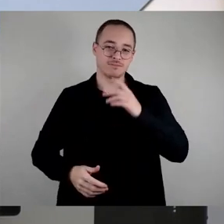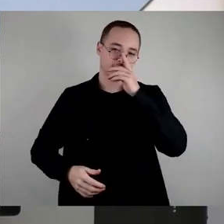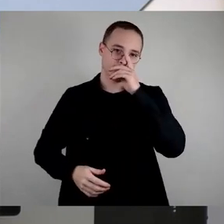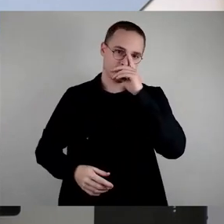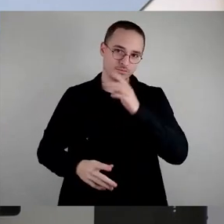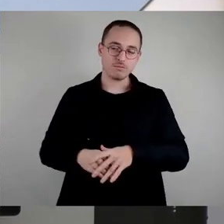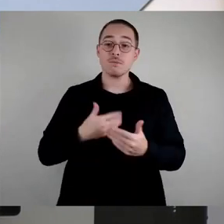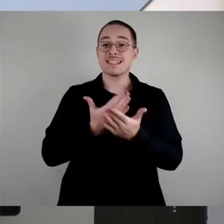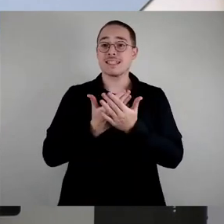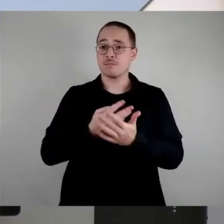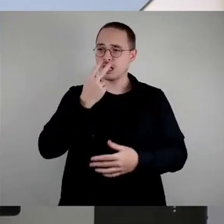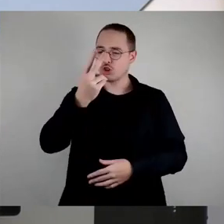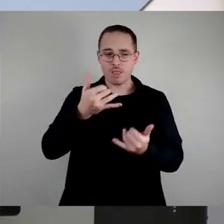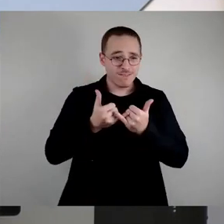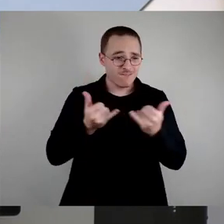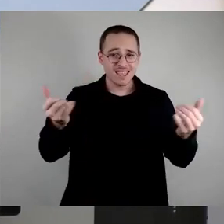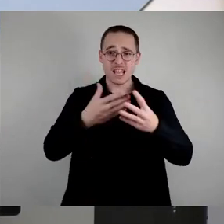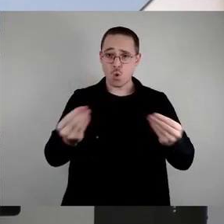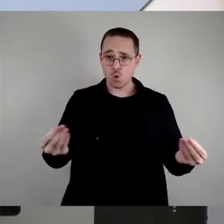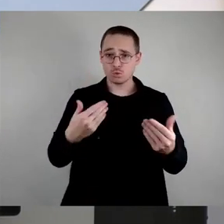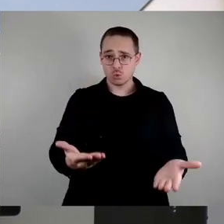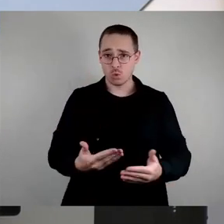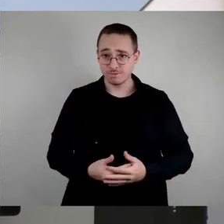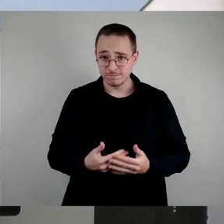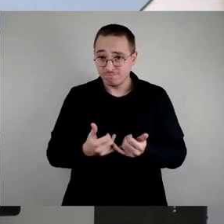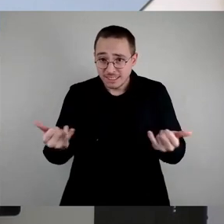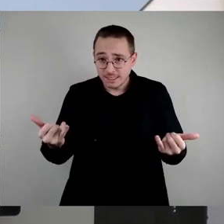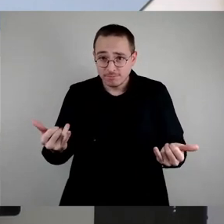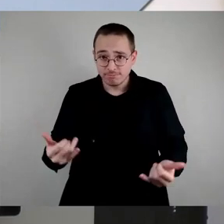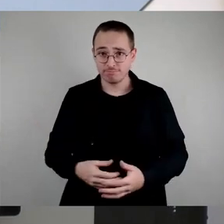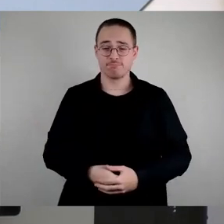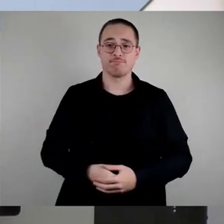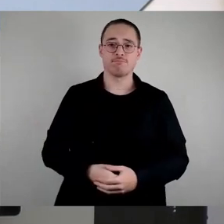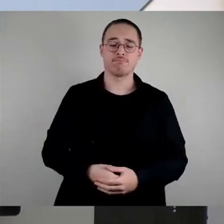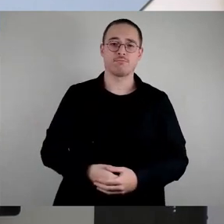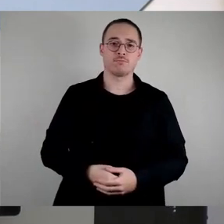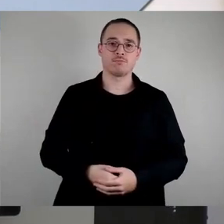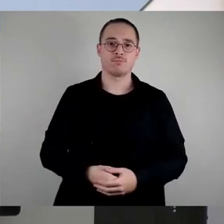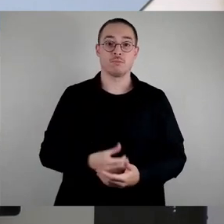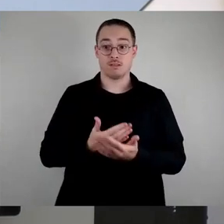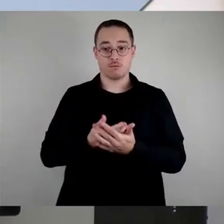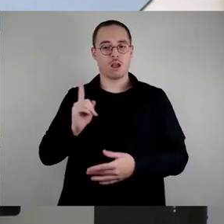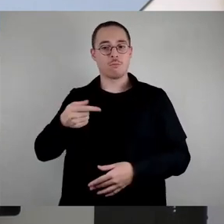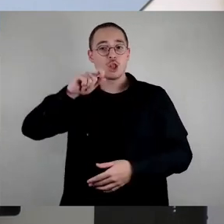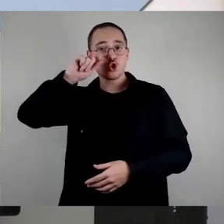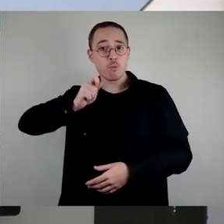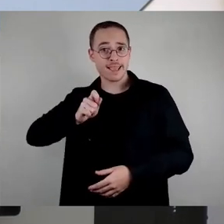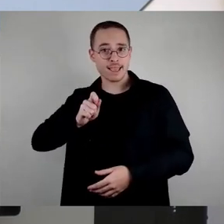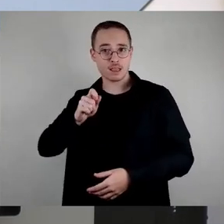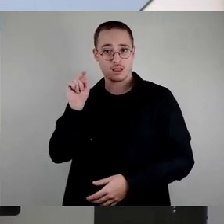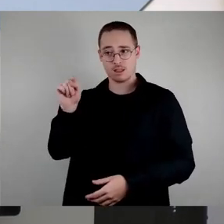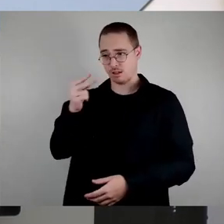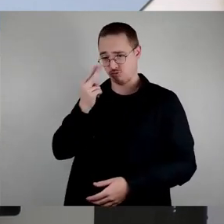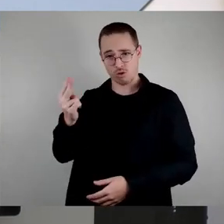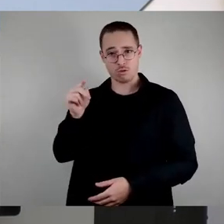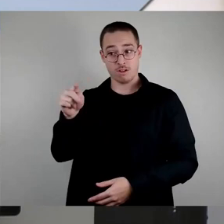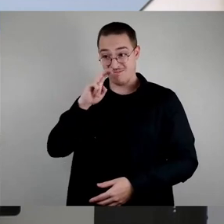kann, ist absolut legitim. Denn wir haben hier über die Überlegungen zum Beispiel, was in Tübingen versucht wurde, die Möglichkeit